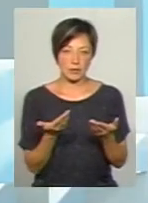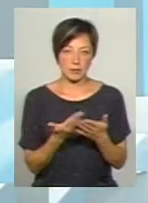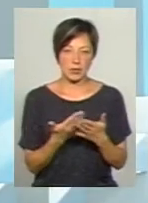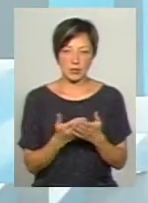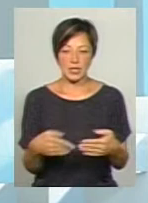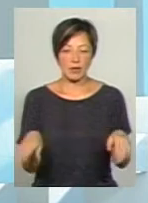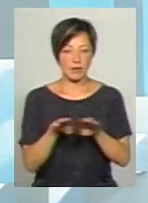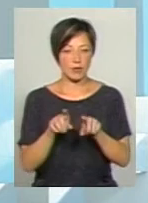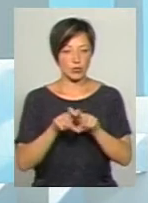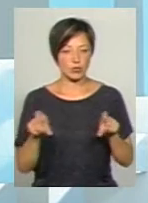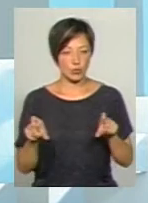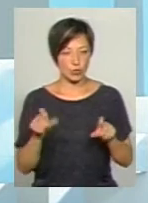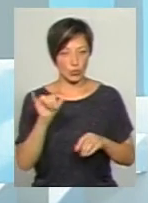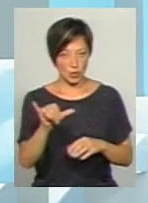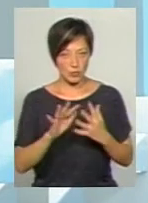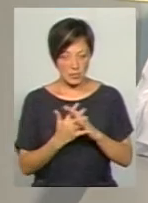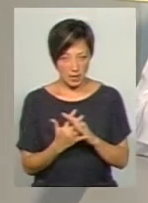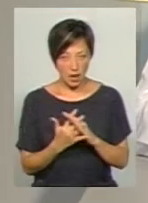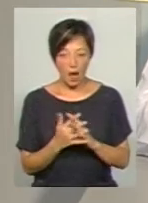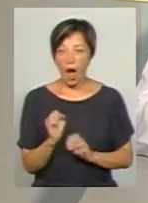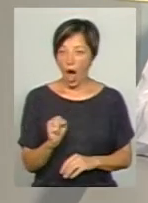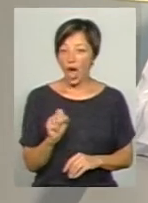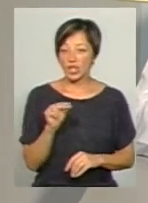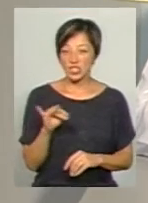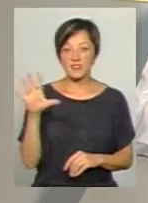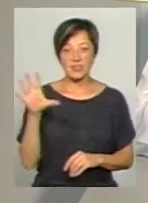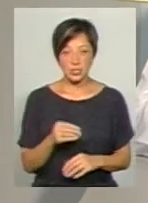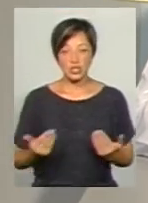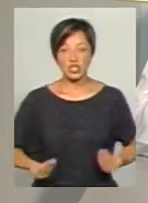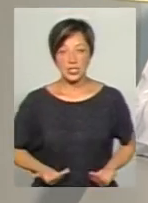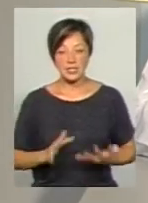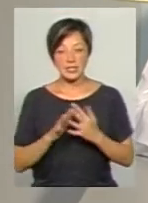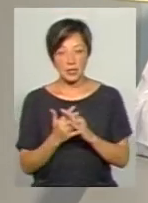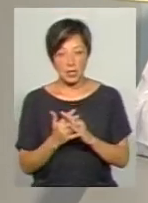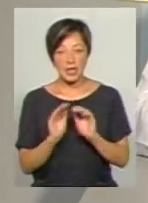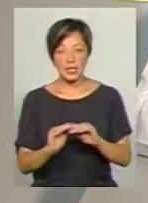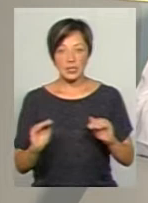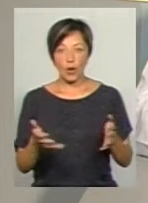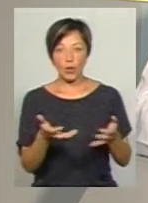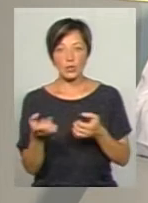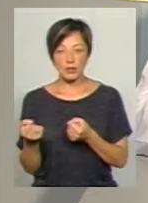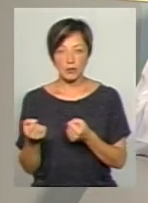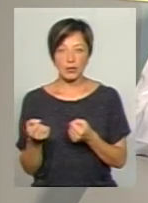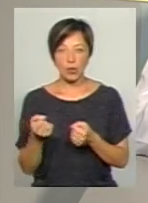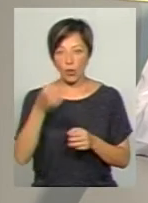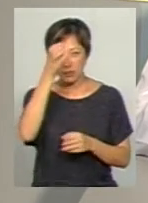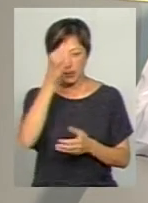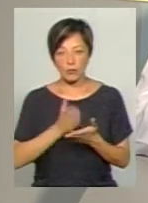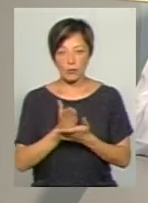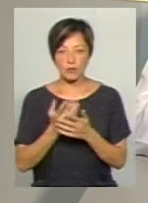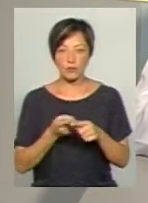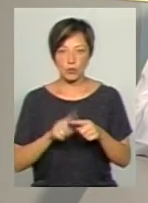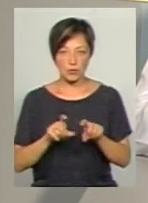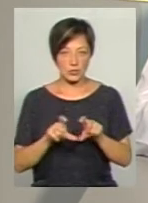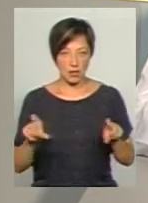села, щоби закривати у їхньому селі школу. А чи всіх жителів села цього діти отримують освітні послуги в цьому